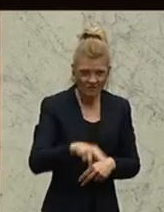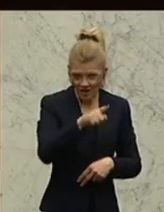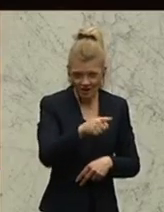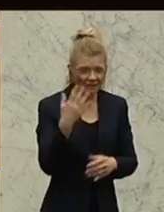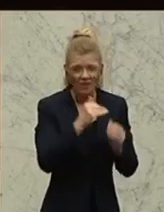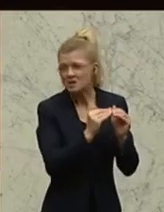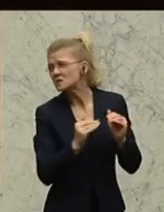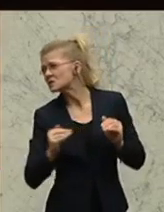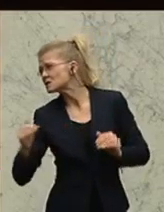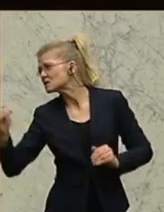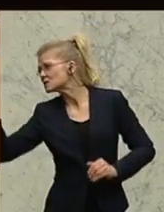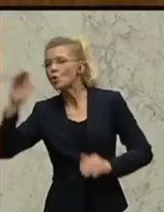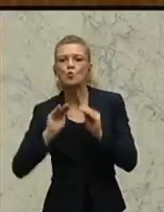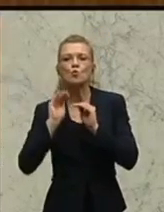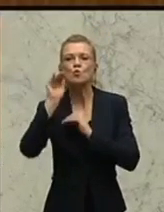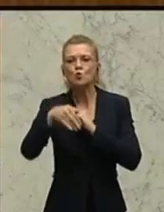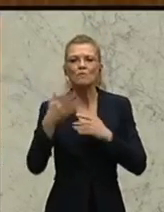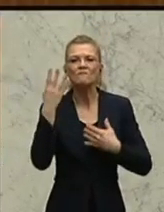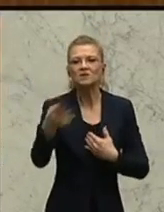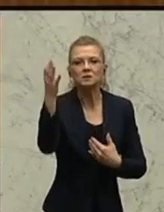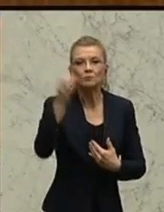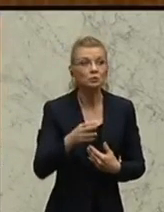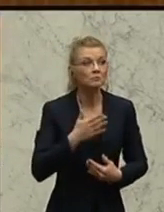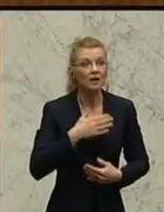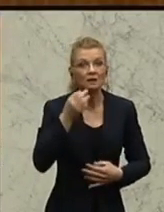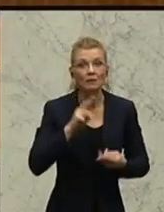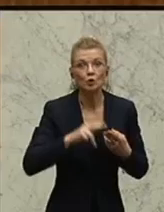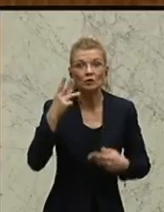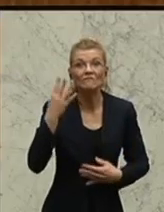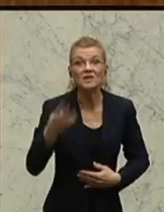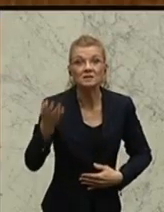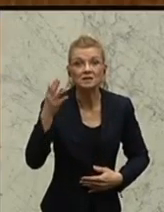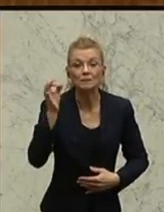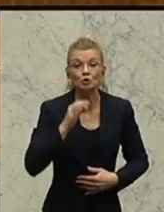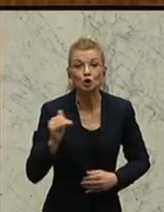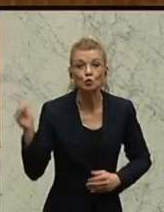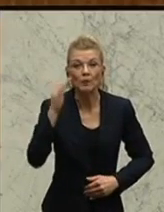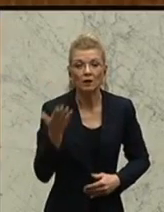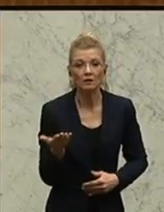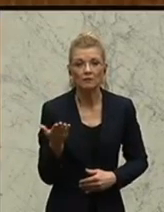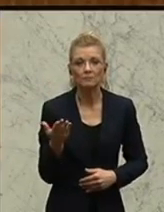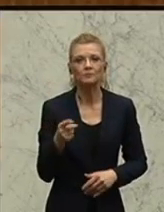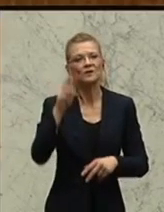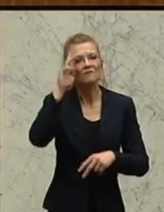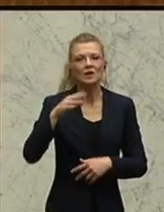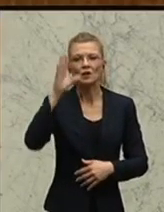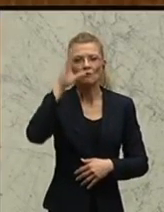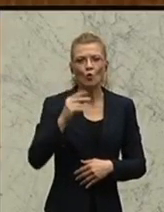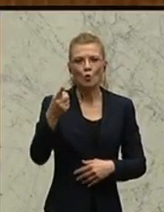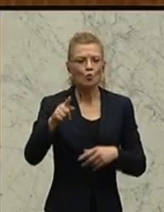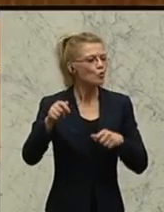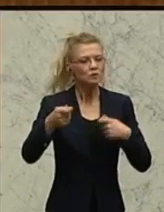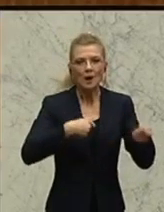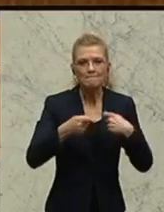sehr verehrten Damen und Herren, mehr als 40 Prozent. Und der Wiener Wohnungsmarktbericht, herausgegeben von Buwok